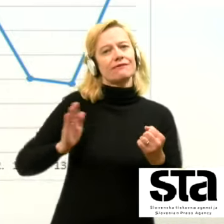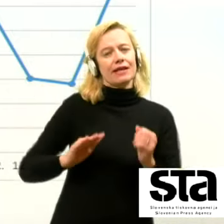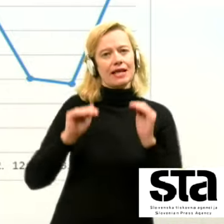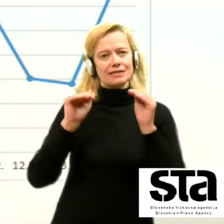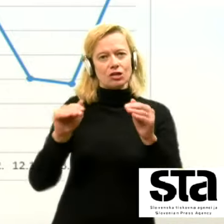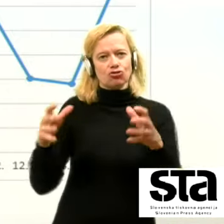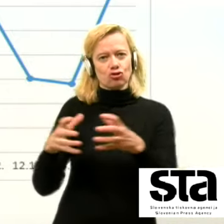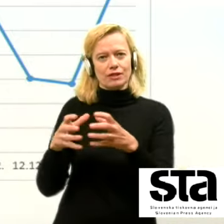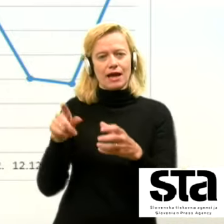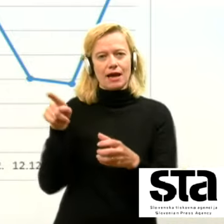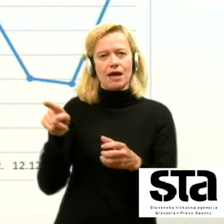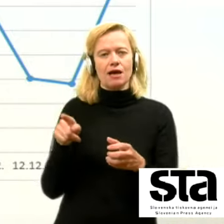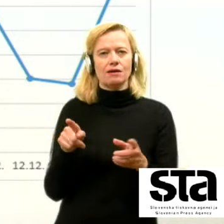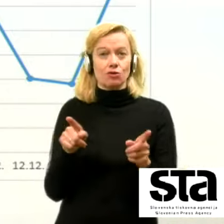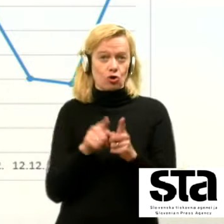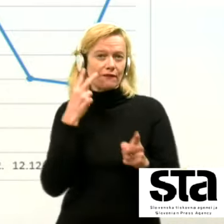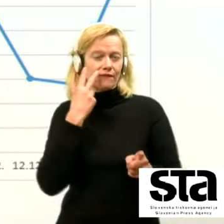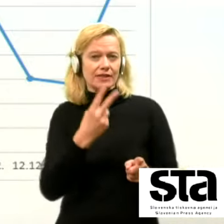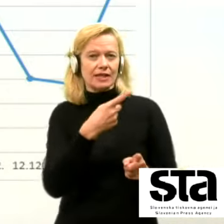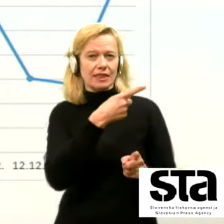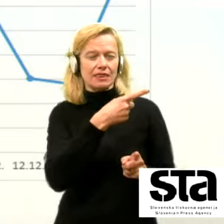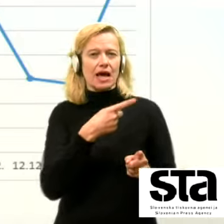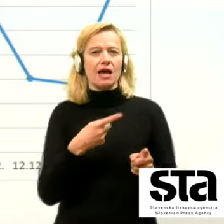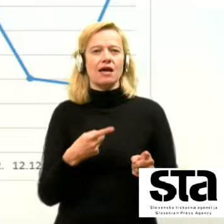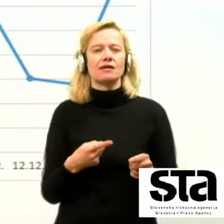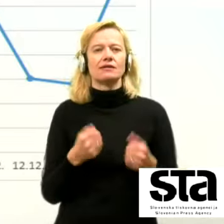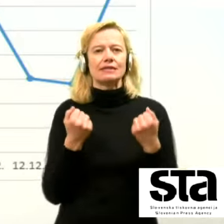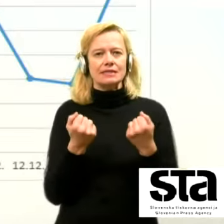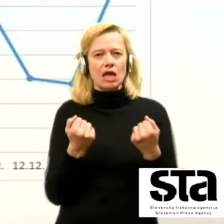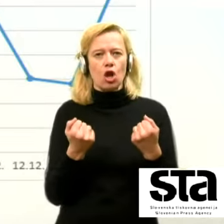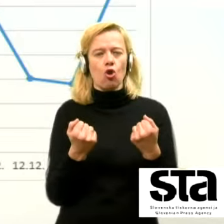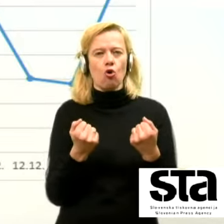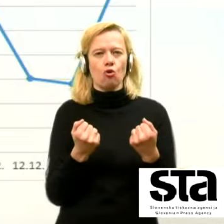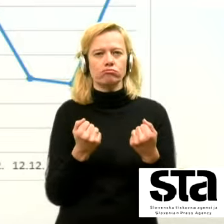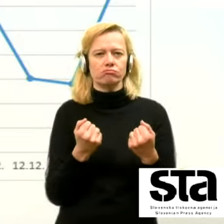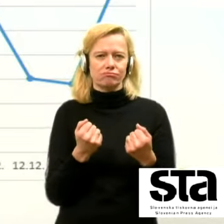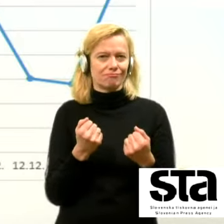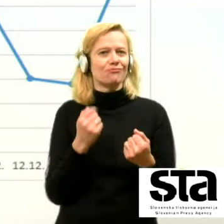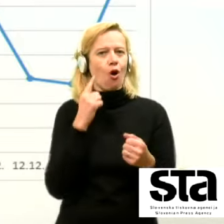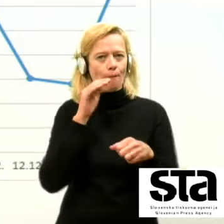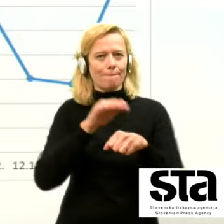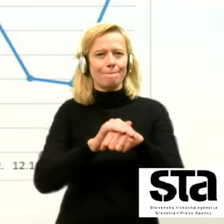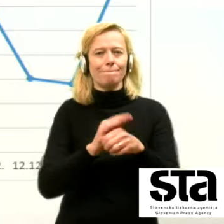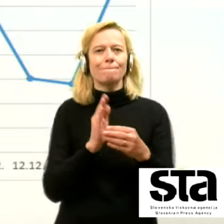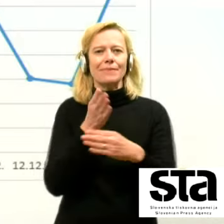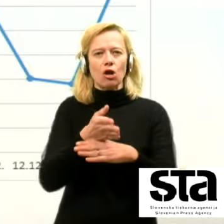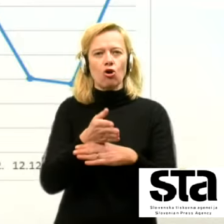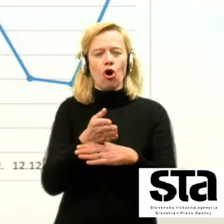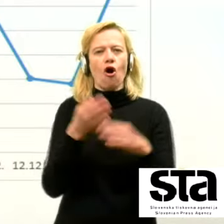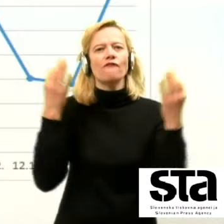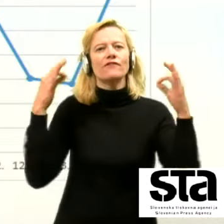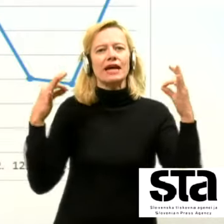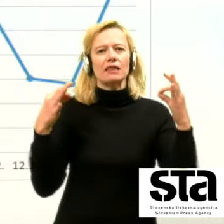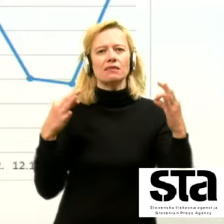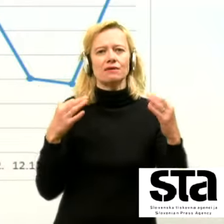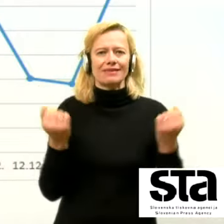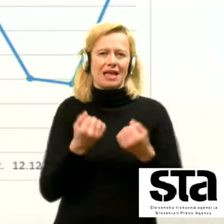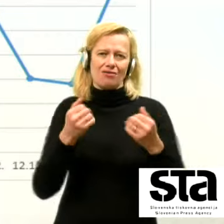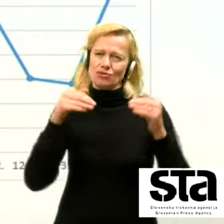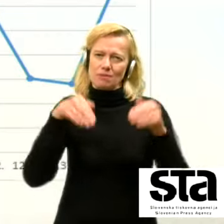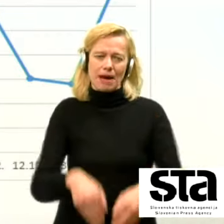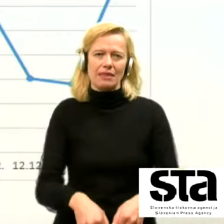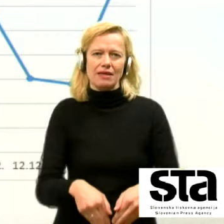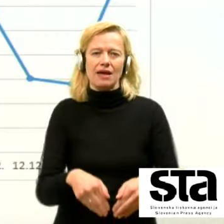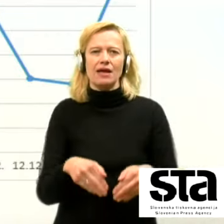zaščite. Kot vidite, je zelo očitno, da preko vikendav dejavnost pade, v